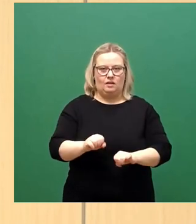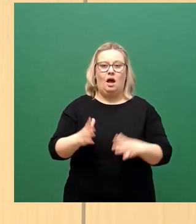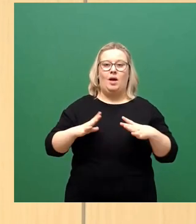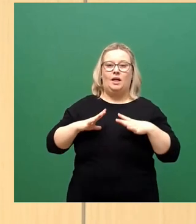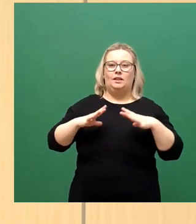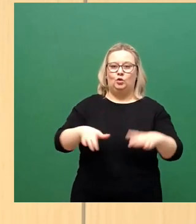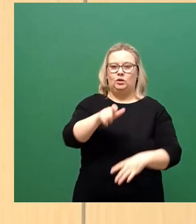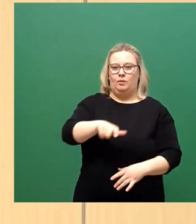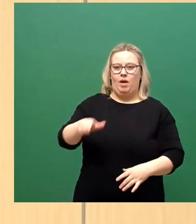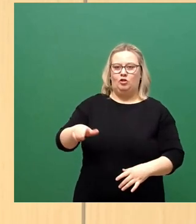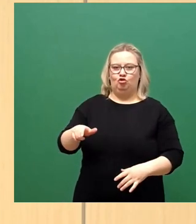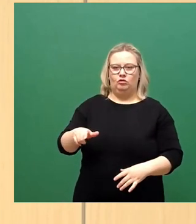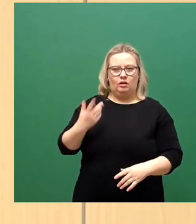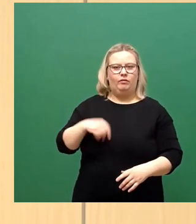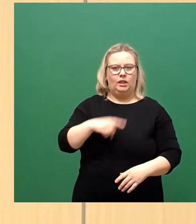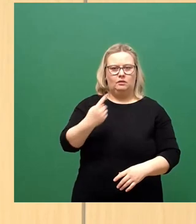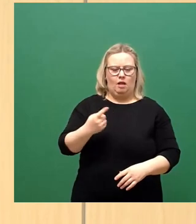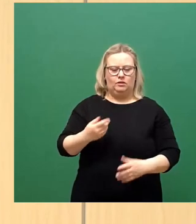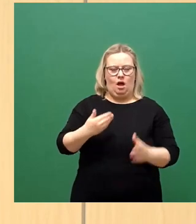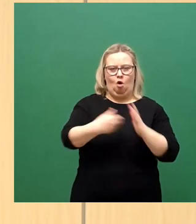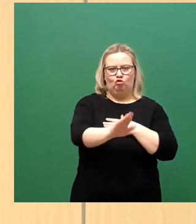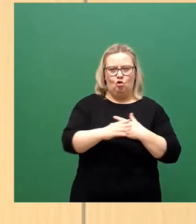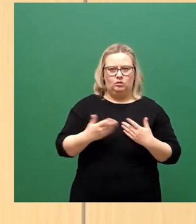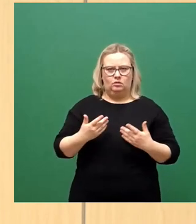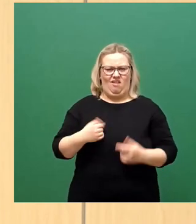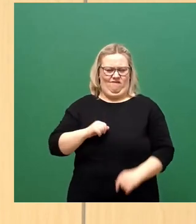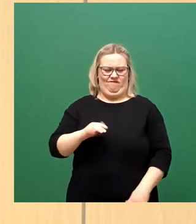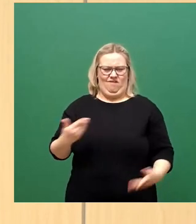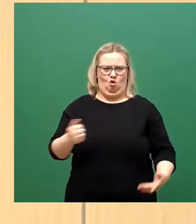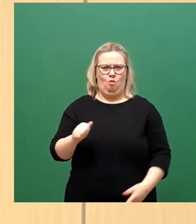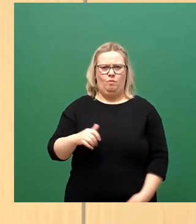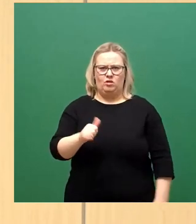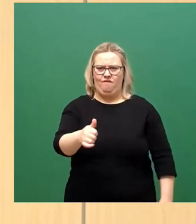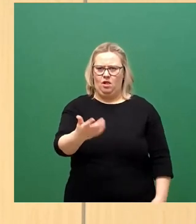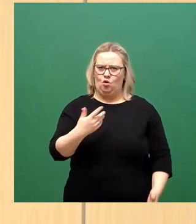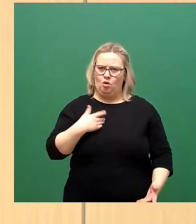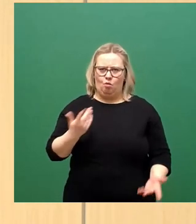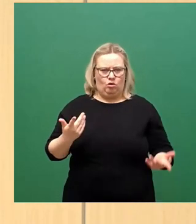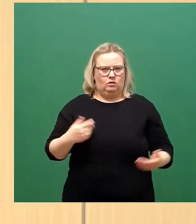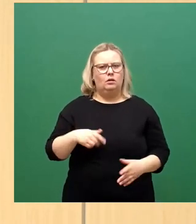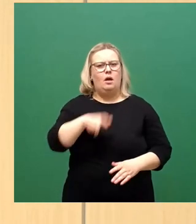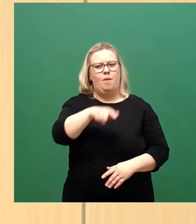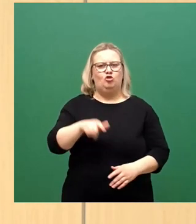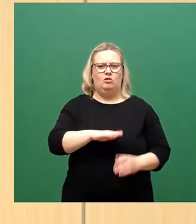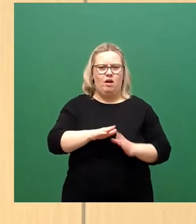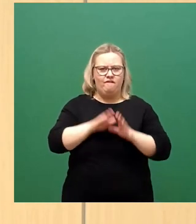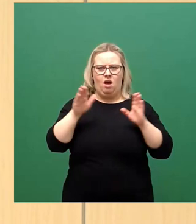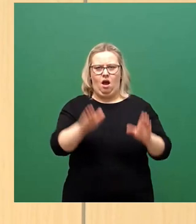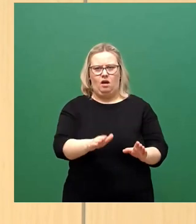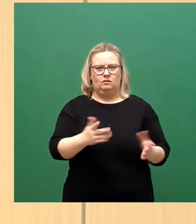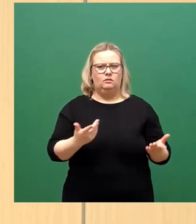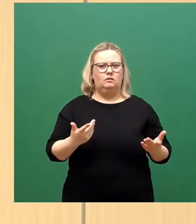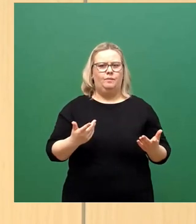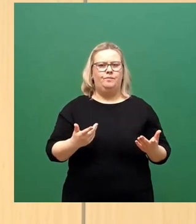ausgeschlossen. Warum? Aus einer Willkür heraus. Das ist im Grunde genommen menschenverachtend. Aber man hält wiederum der